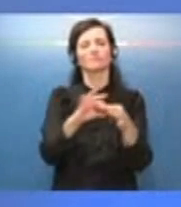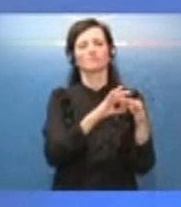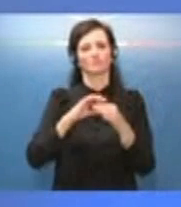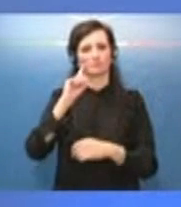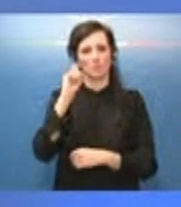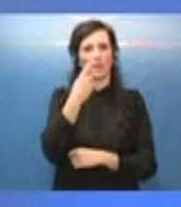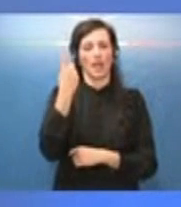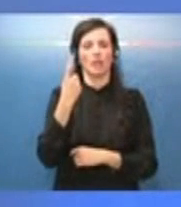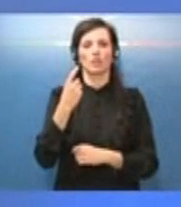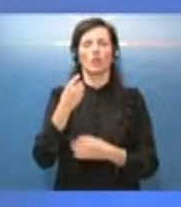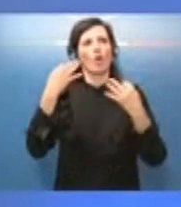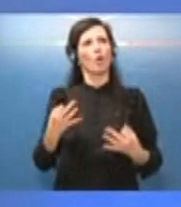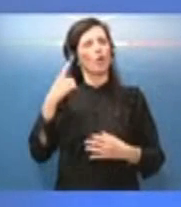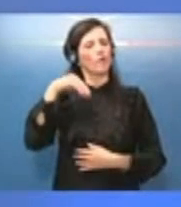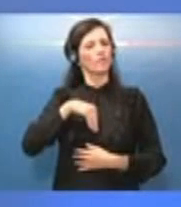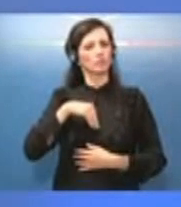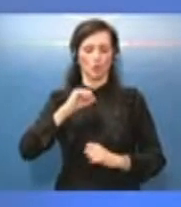con comportamenti diversi.